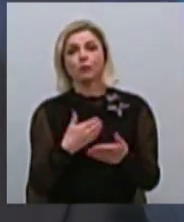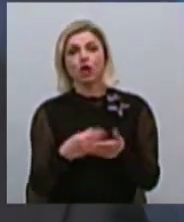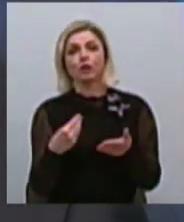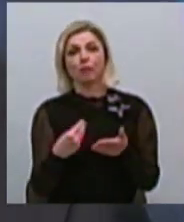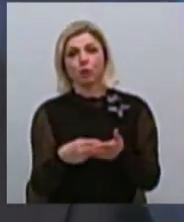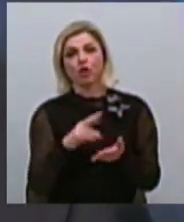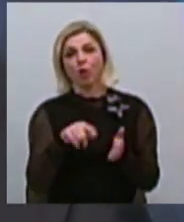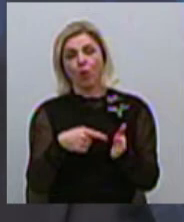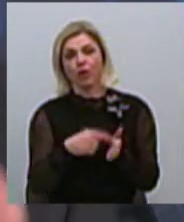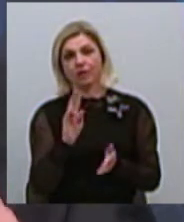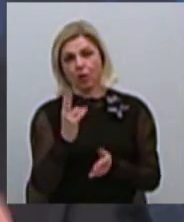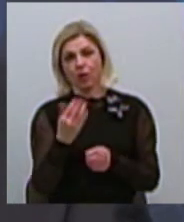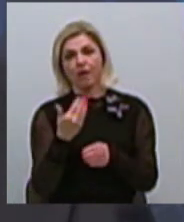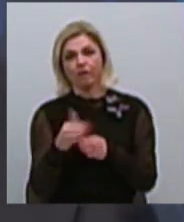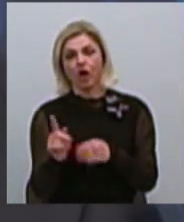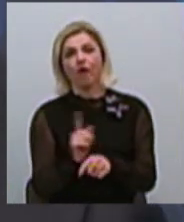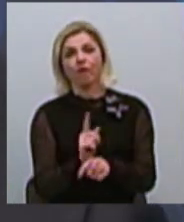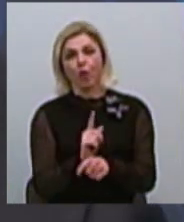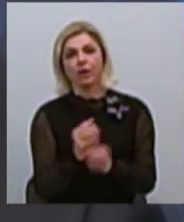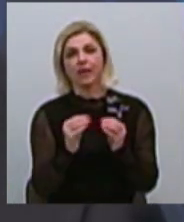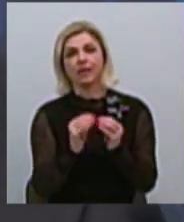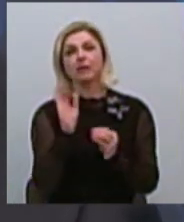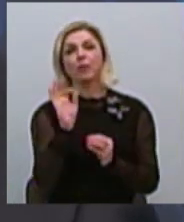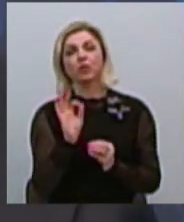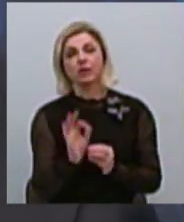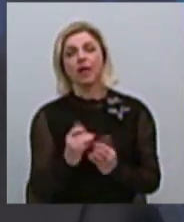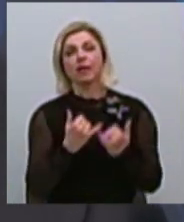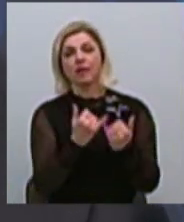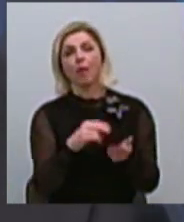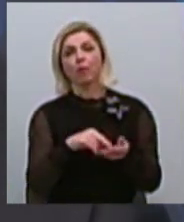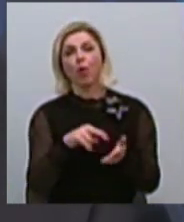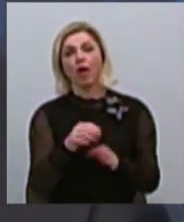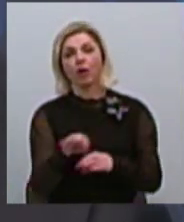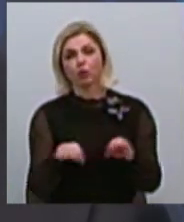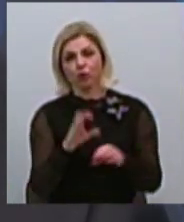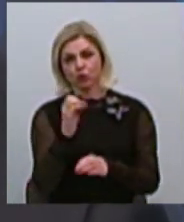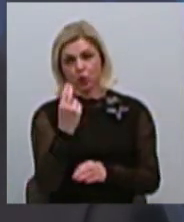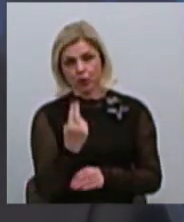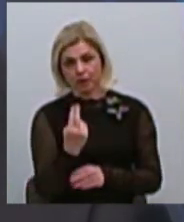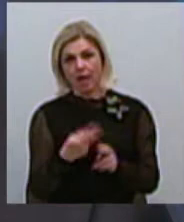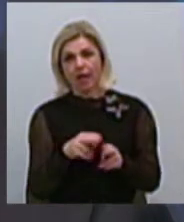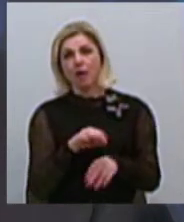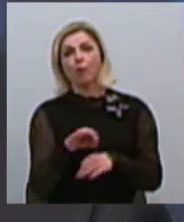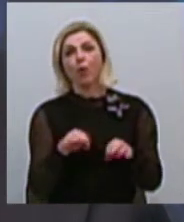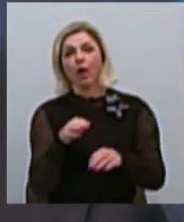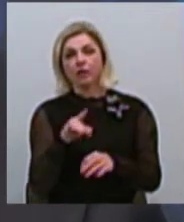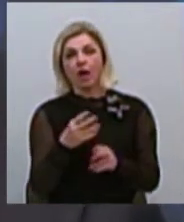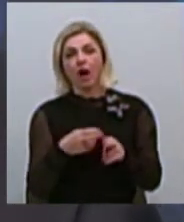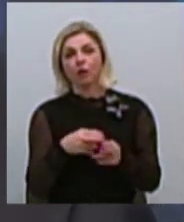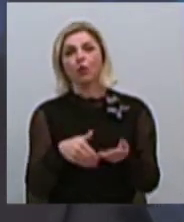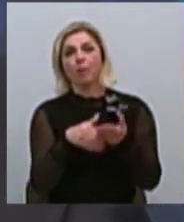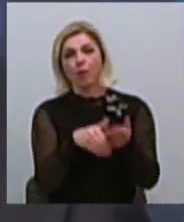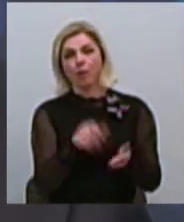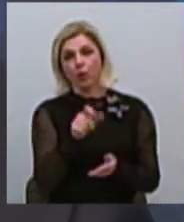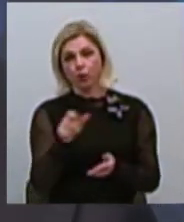города Николаїва виділено квота в 10% для проєктів соціальних. Тобто, це проєкти, які можуть допомогти людям з